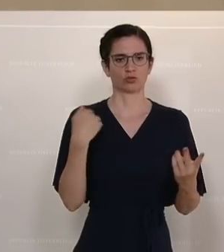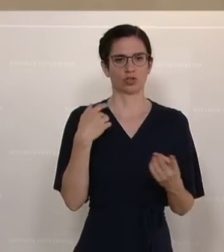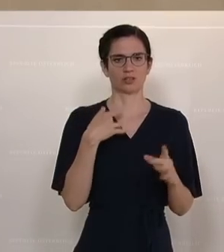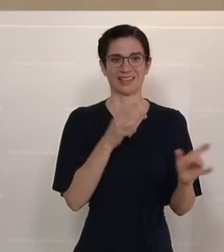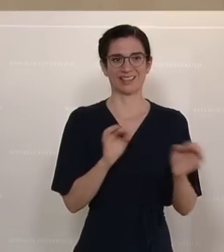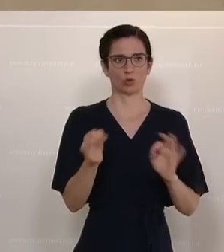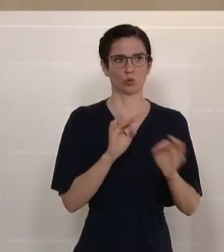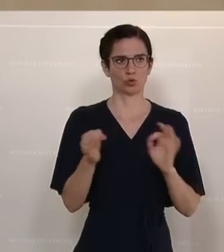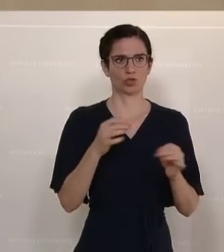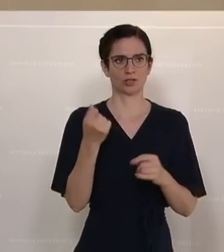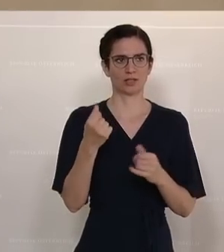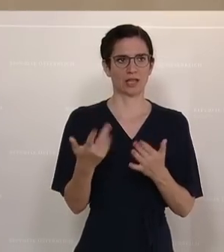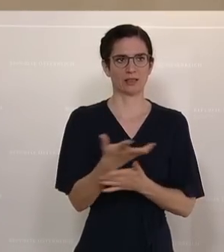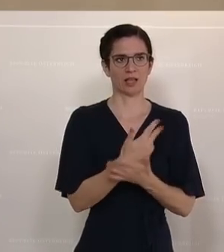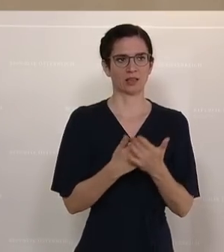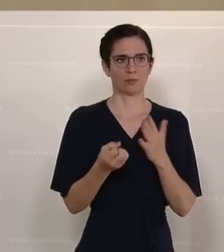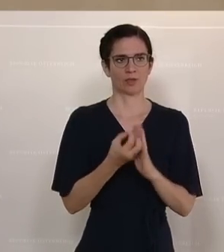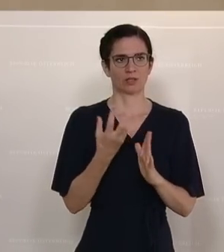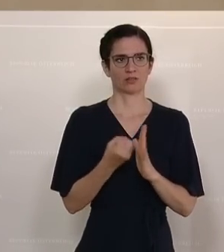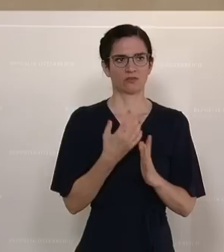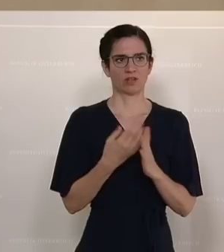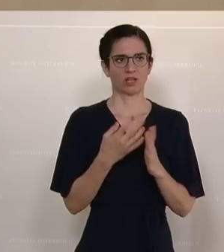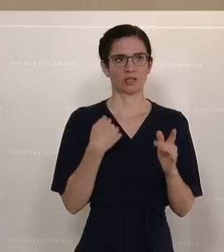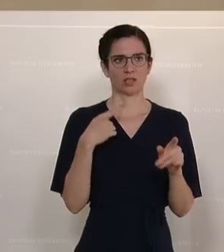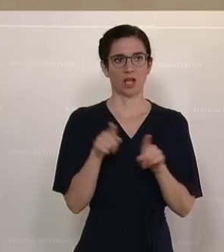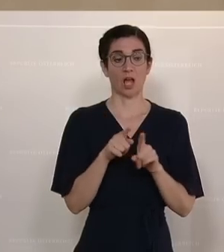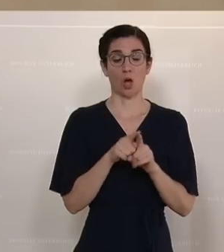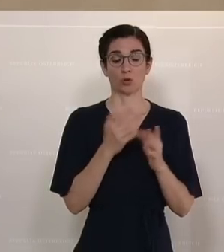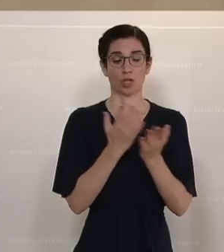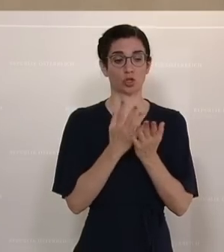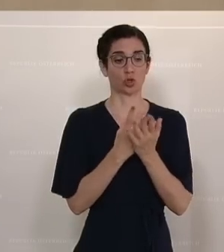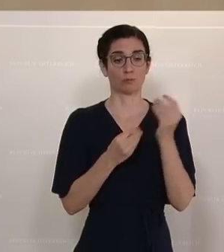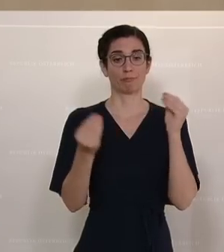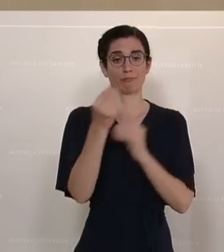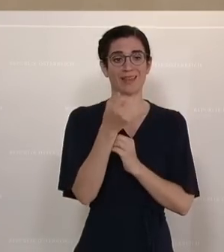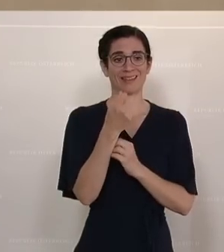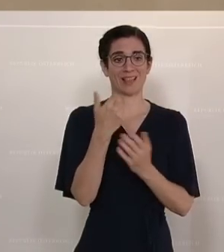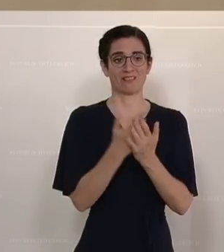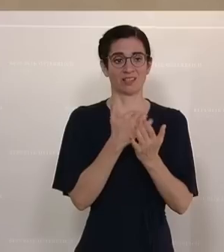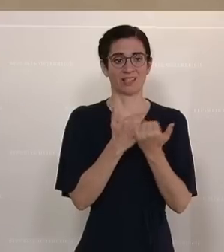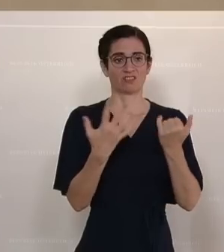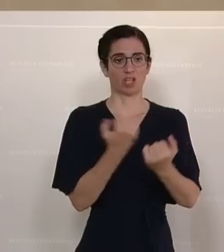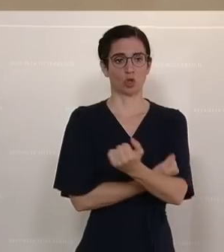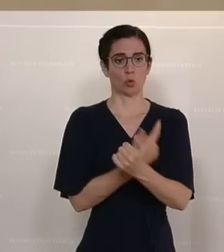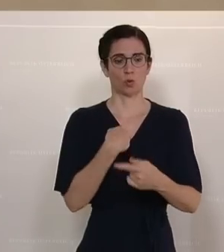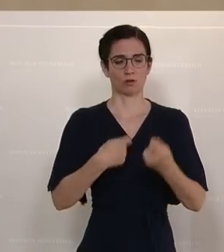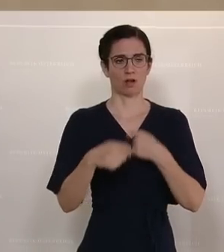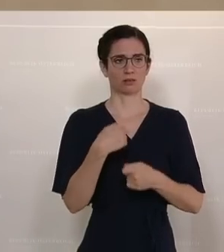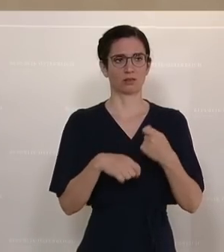Industrie und Einnahmequelle, die eben sogar den Drogenhandel befördert. In Kriegszeiten natürlich